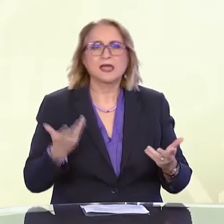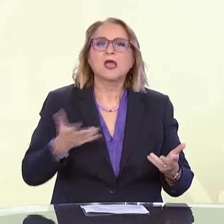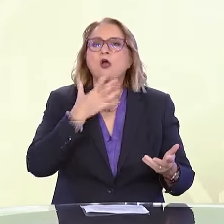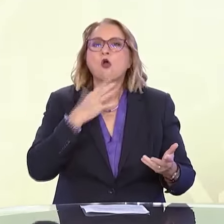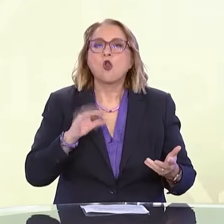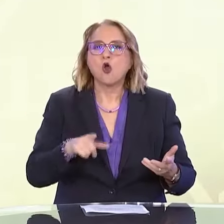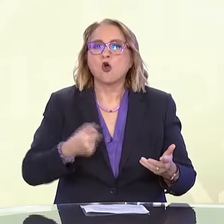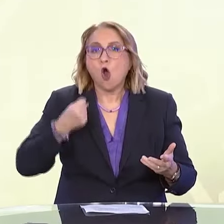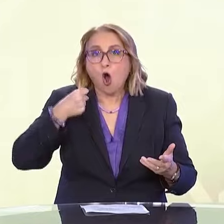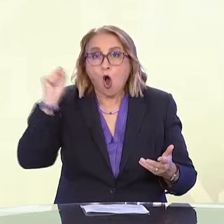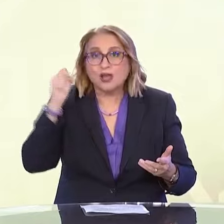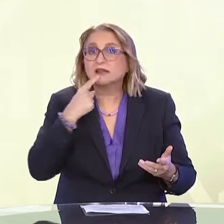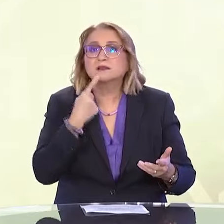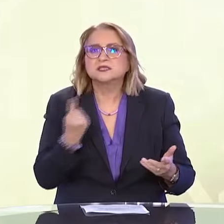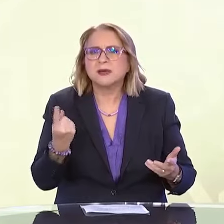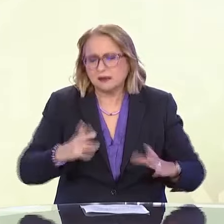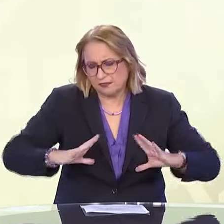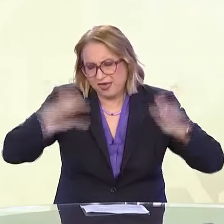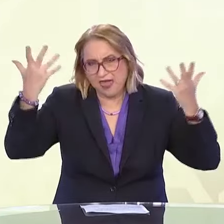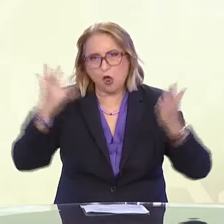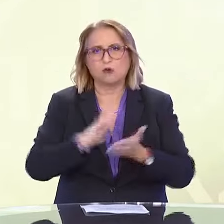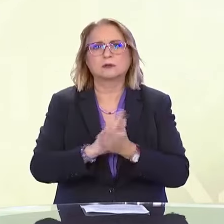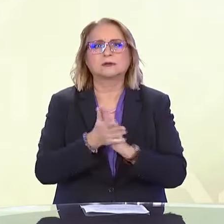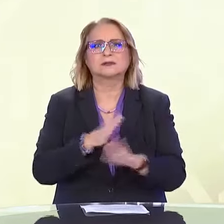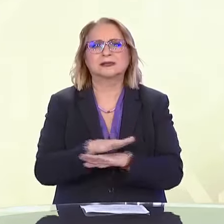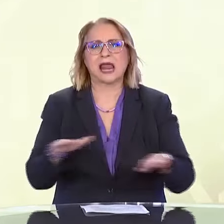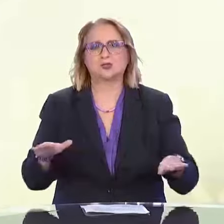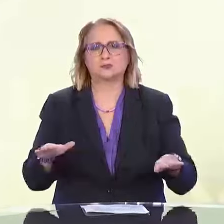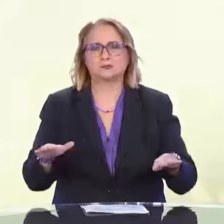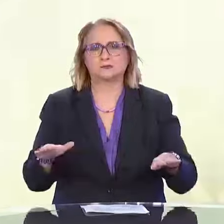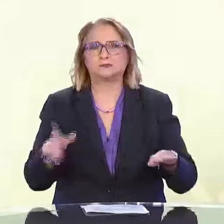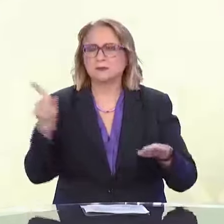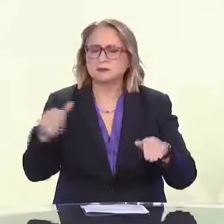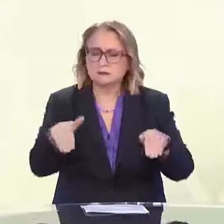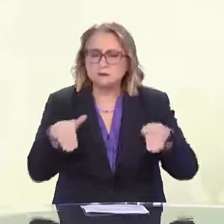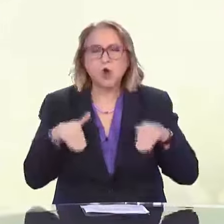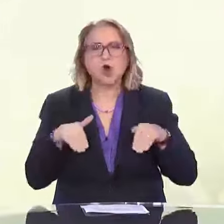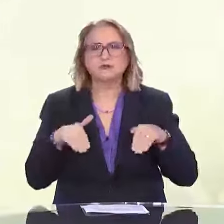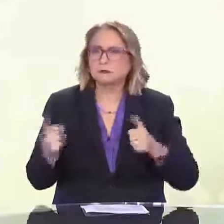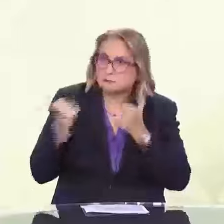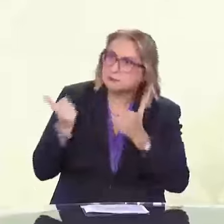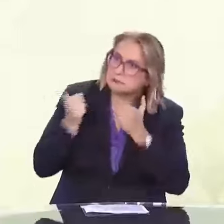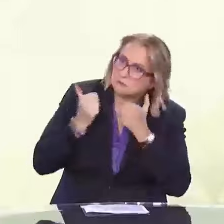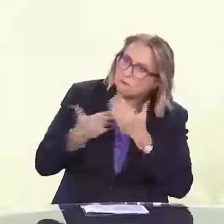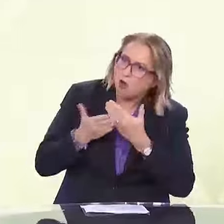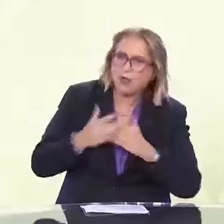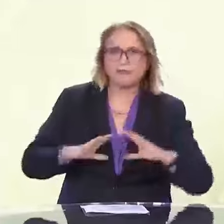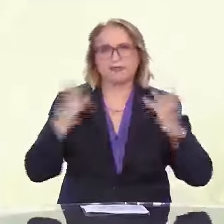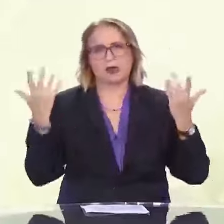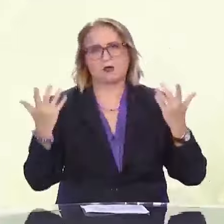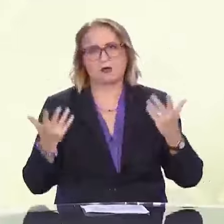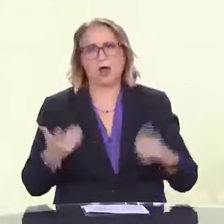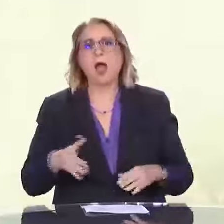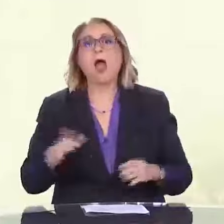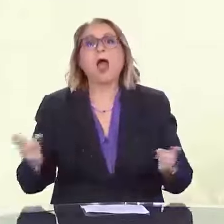το όχι σημαίνει όχι. Οπότε όταν το τυφλό άτομο που ρωτάμε αν θέλει βοήθεια μας πει όχι, το σεβόμαστε. Ας υποθέσουμε ότι χρειαζόσουμε βοήθεια. Ποιος